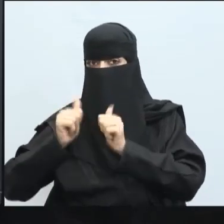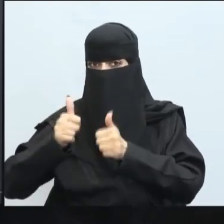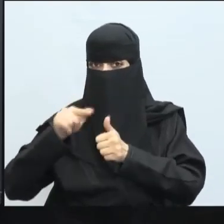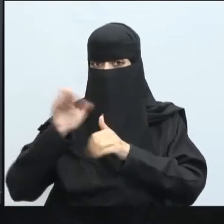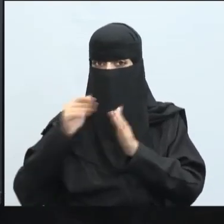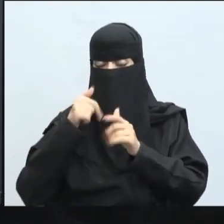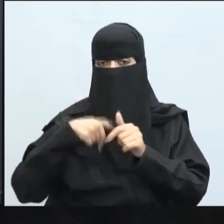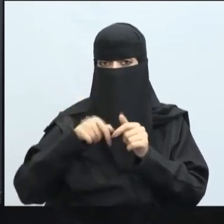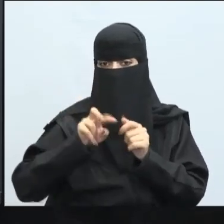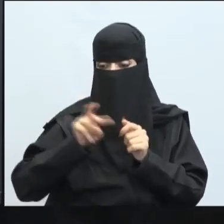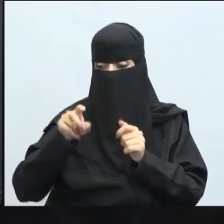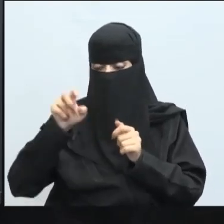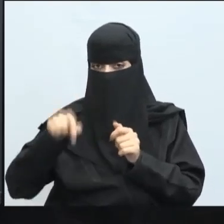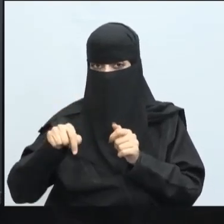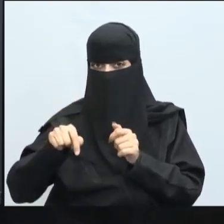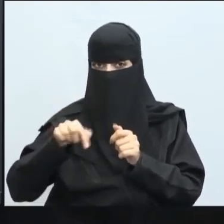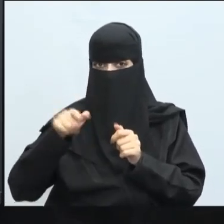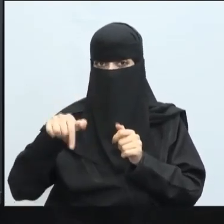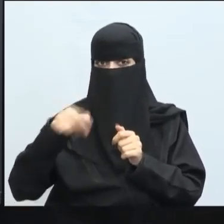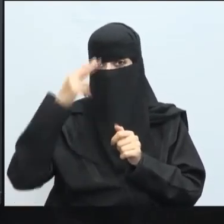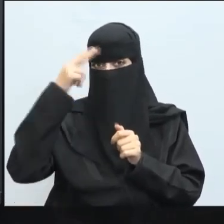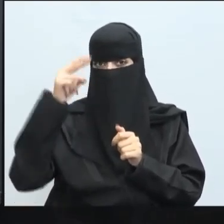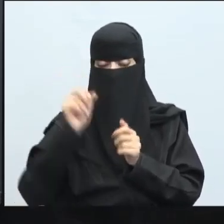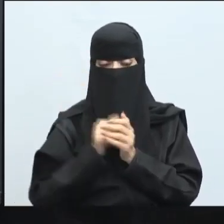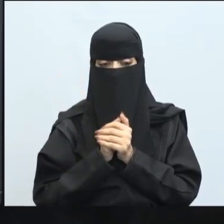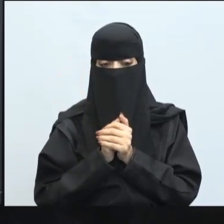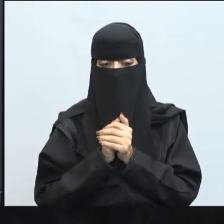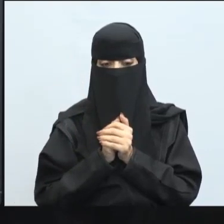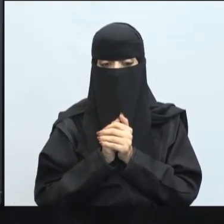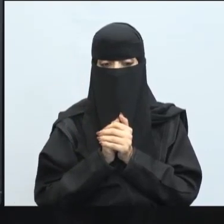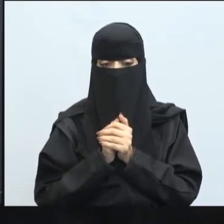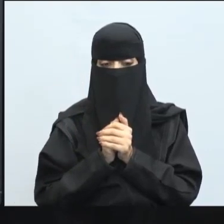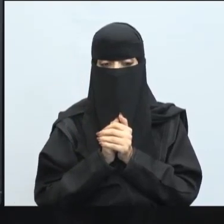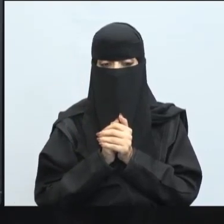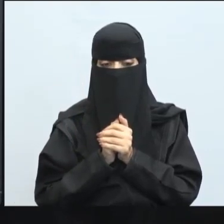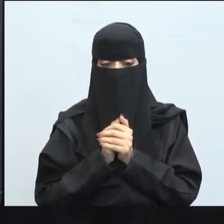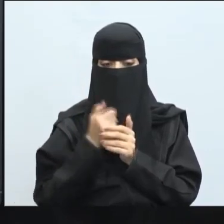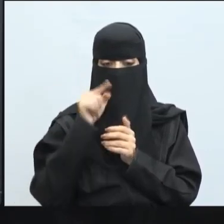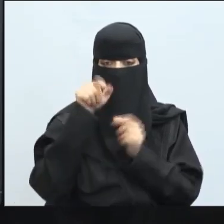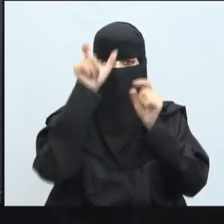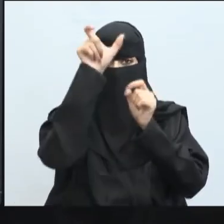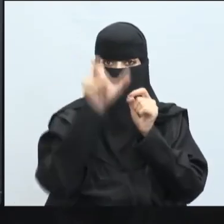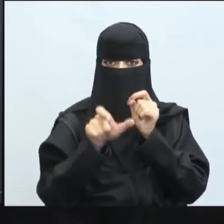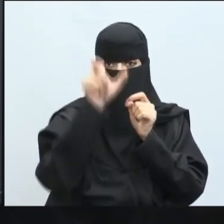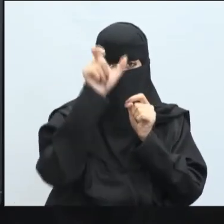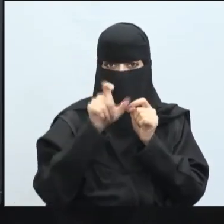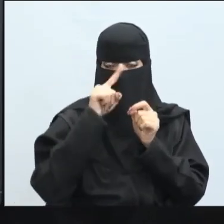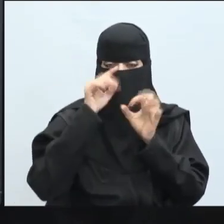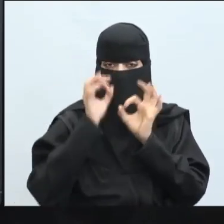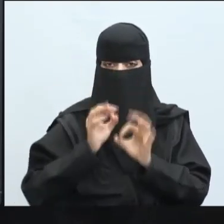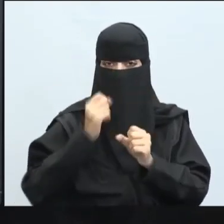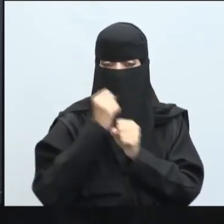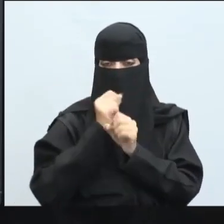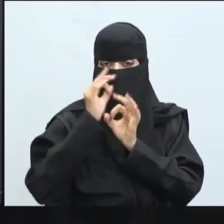Visit مسافة سعودي إيريبيا سعودي مسافة إيريبيا وتضع مسافة ولكن هنا يجب أن